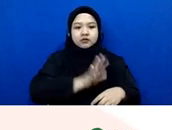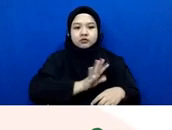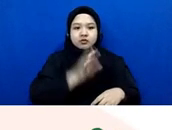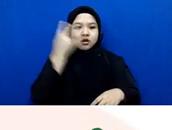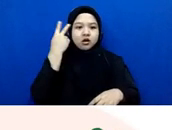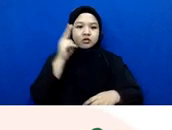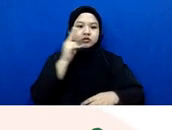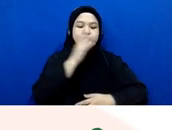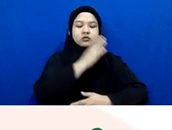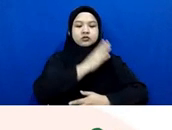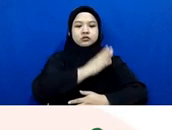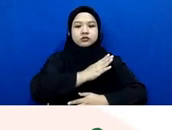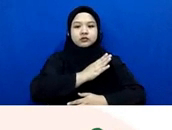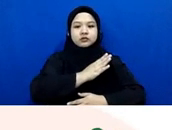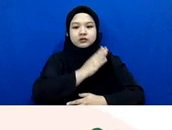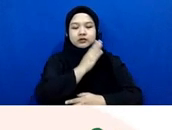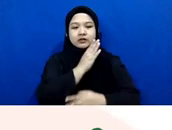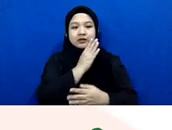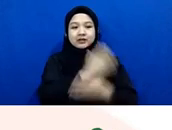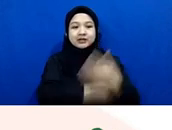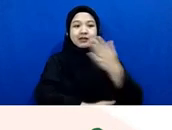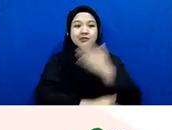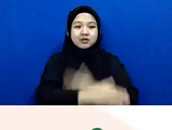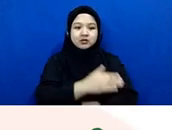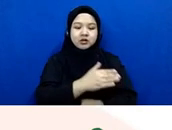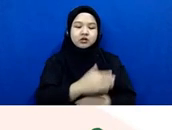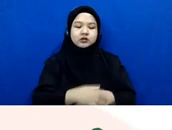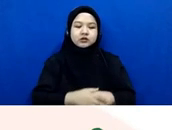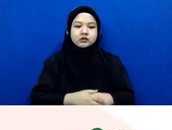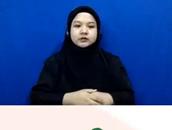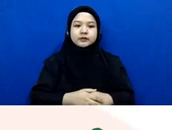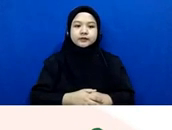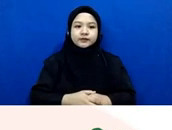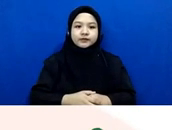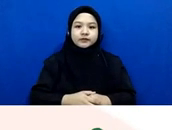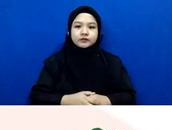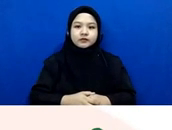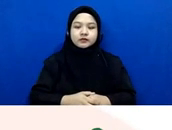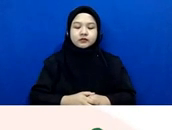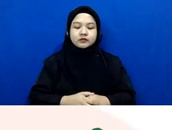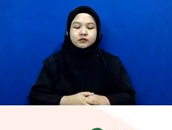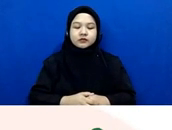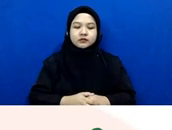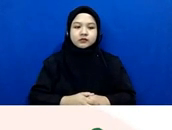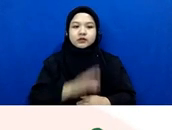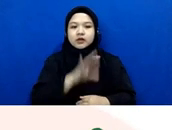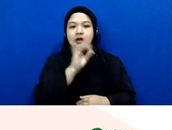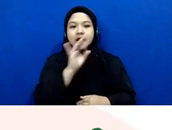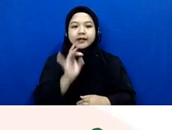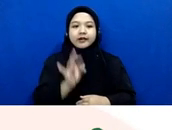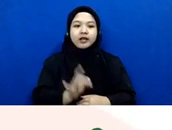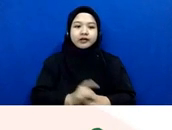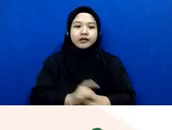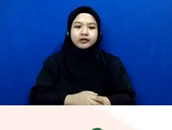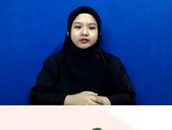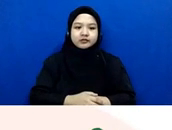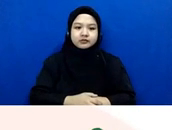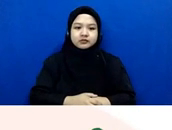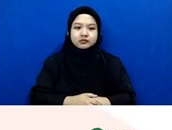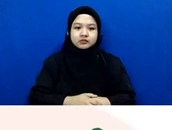disabil terhadap teman difabel yang ada di perkara itu dan yang sejenisnya nah